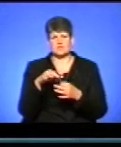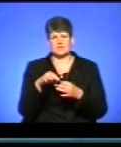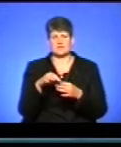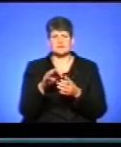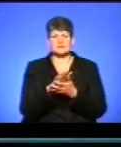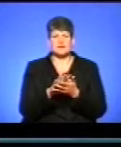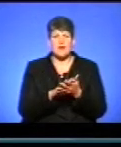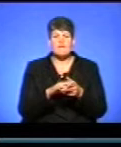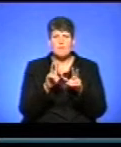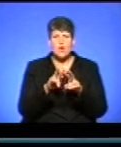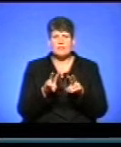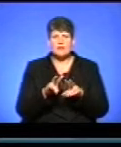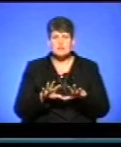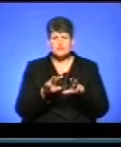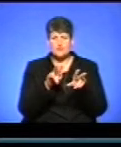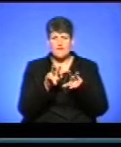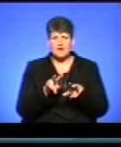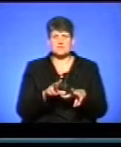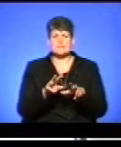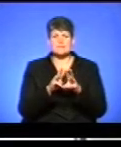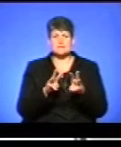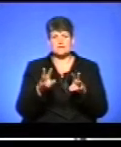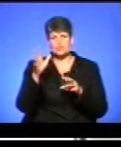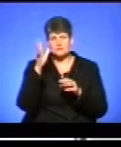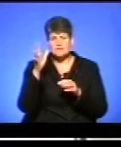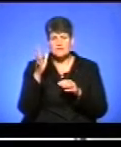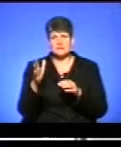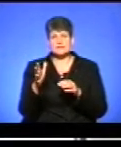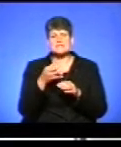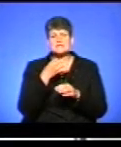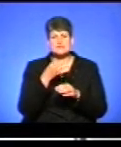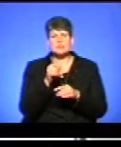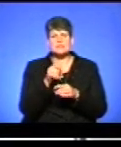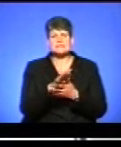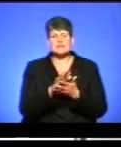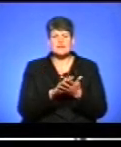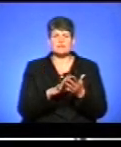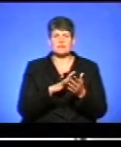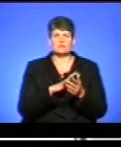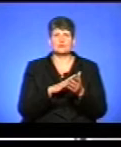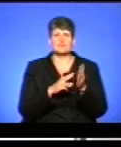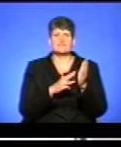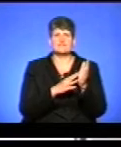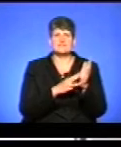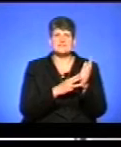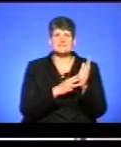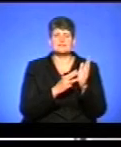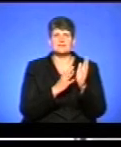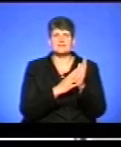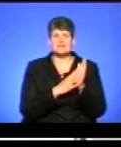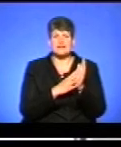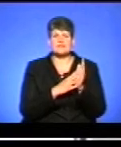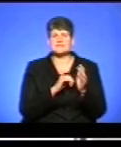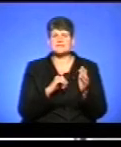проаналізувавши Міністерство освіти, науки України, сказало, що ті заяви, які були з пріоритетами 8 і 9, найменше подали